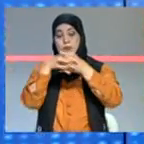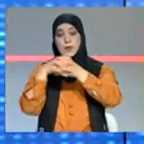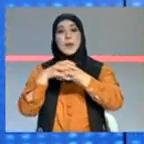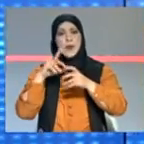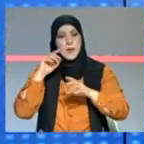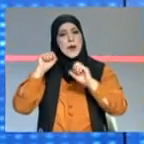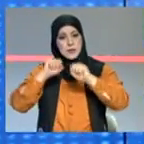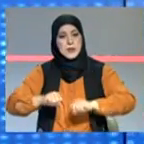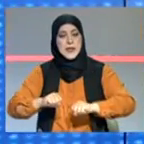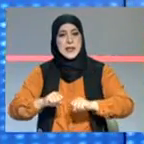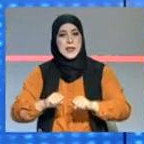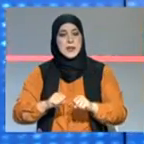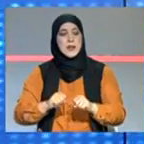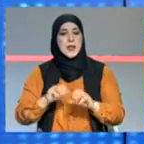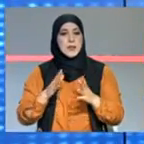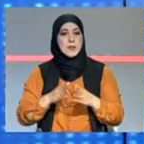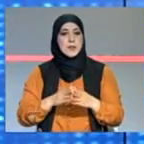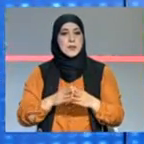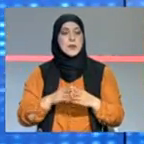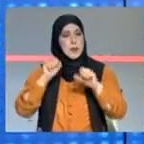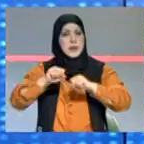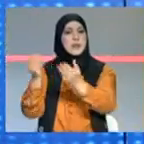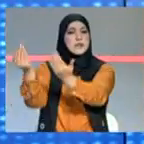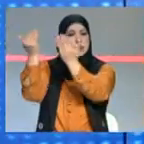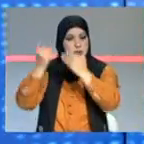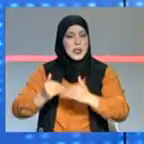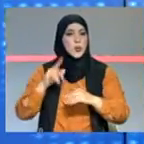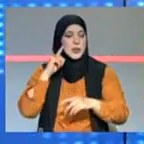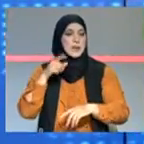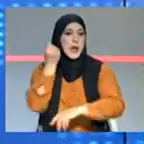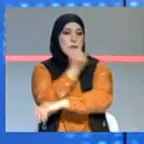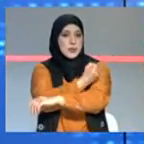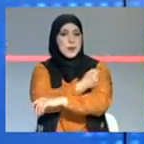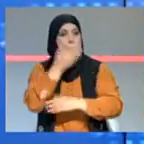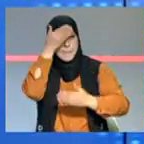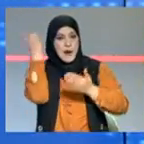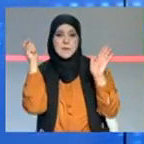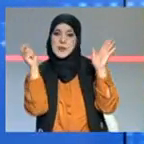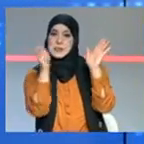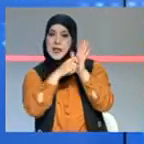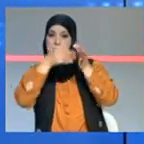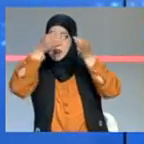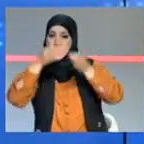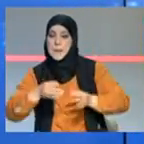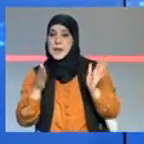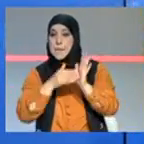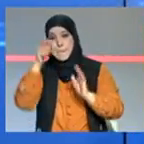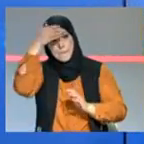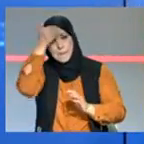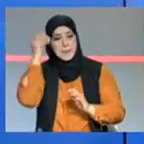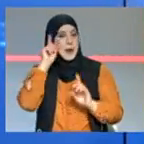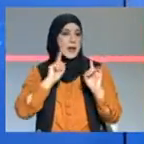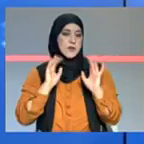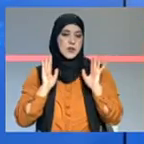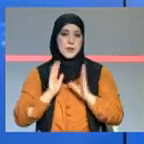امكانية بياسوغ هو الهدف متاعها تزويد لكن ما نجموش نعرف الوقت بالضبط تنجم تكون حتى في اول تريماستر